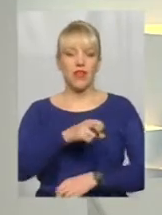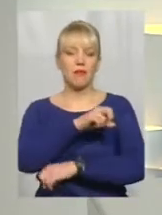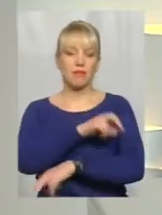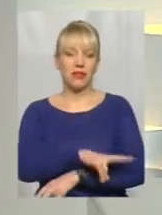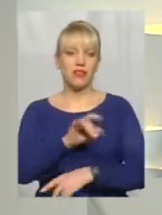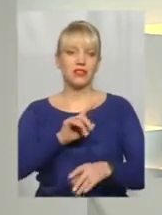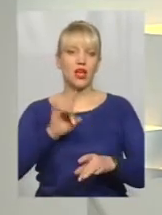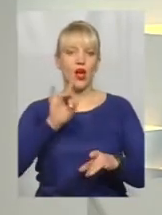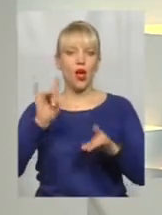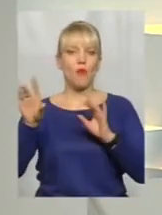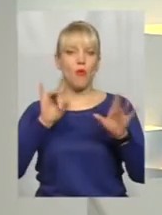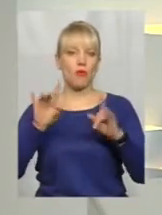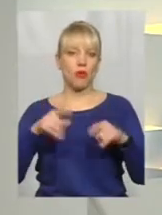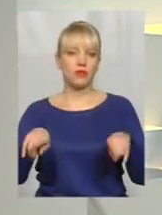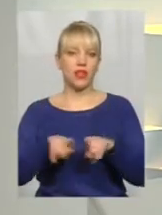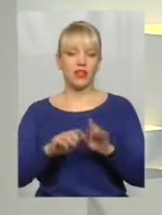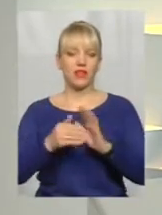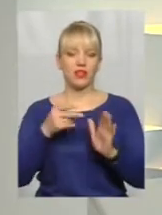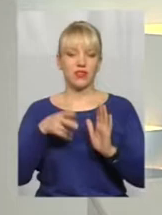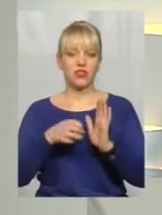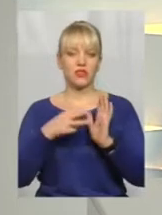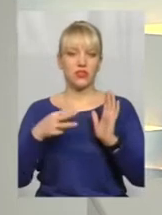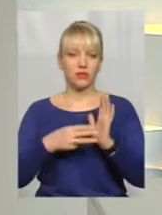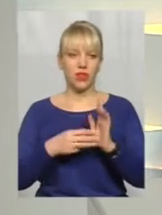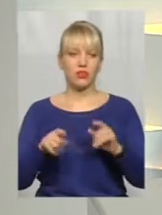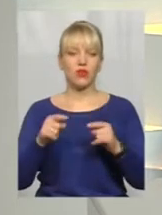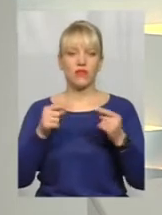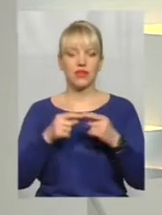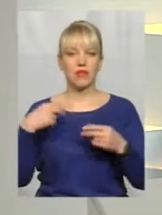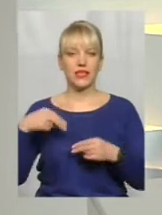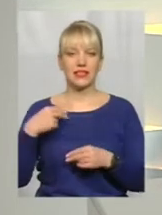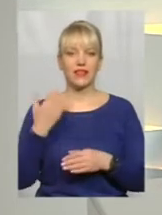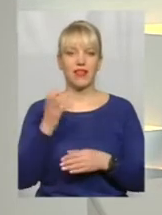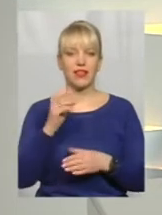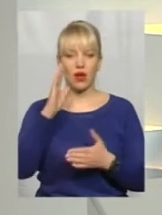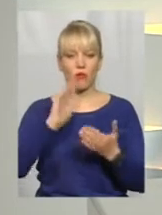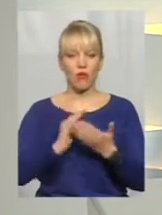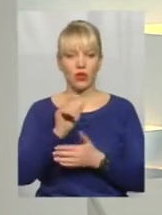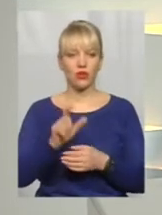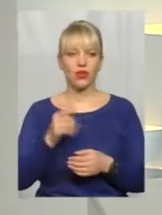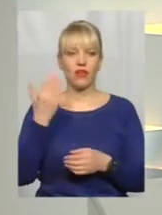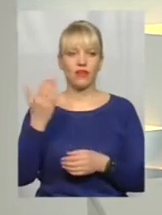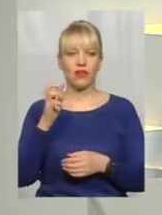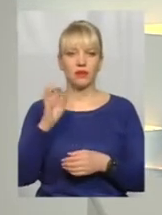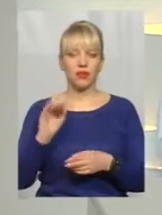такі основні виклики 2018-го визначив президент. Миколу Петровичу, ви як політолог якийсь додали б?